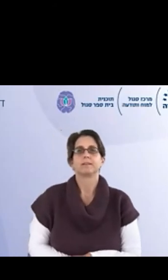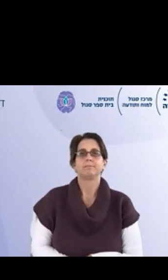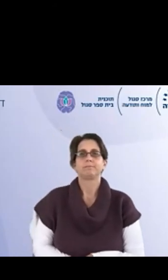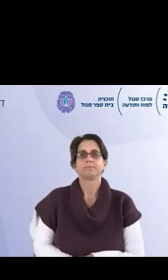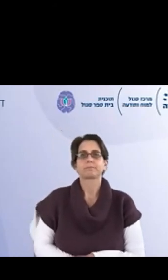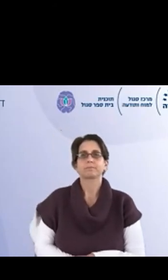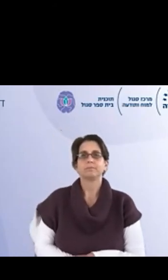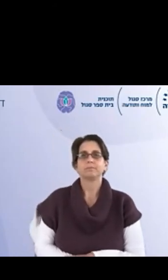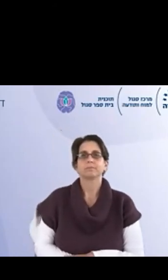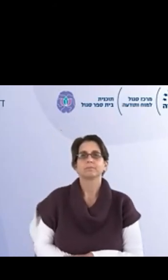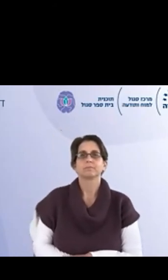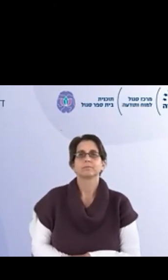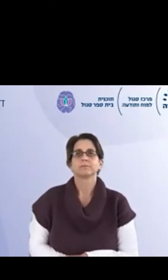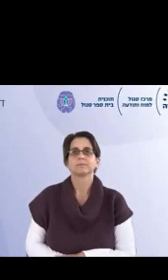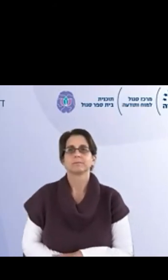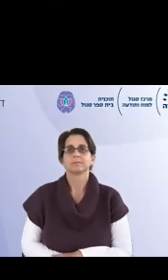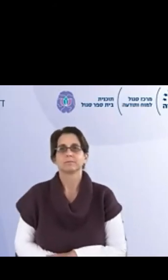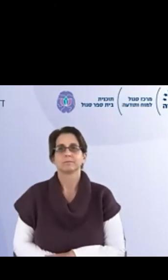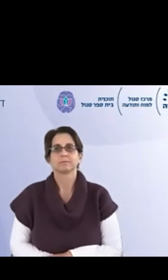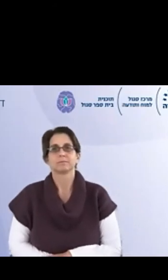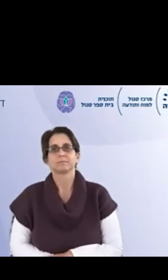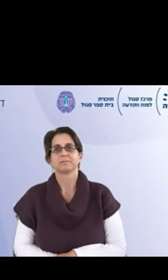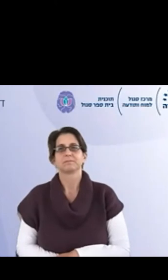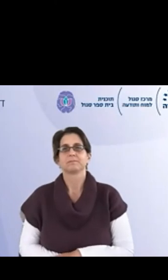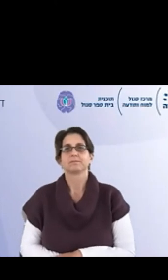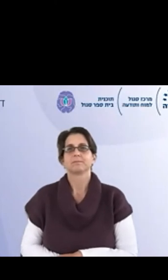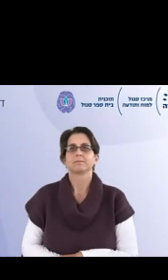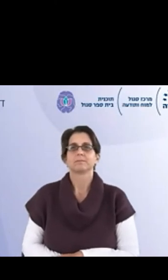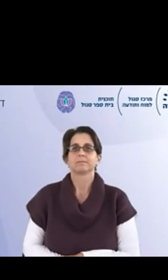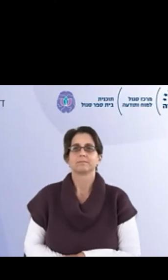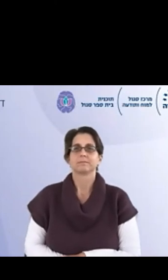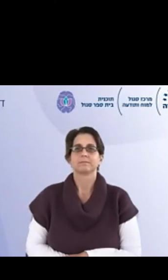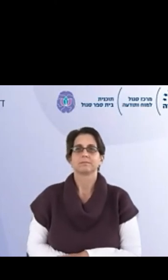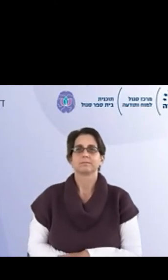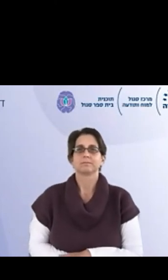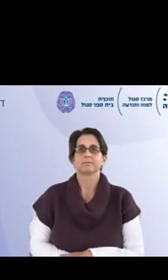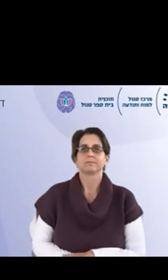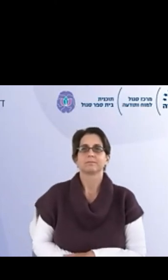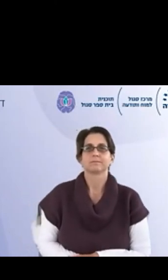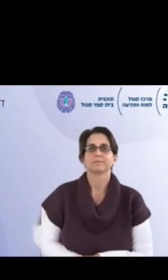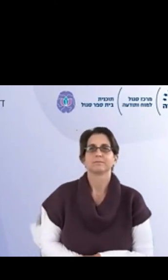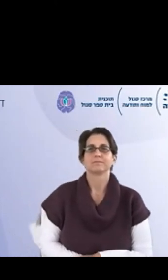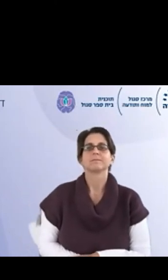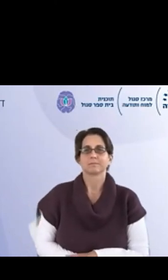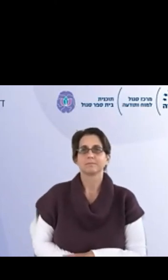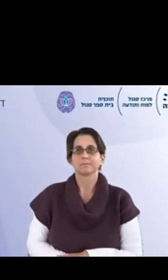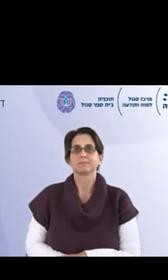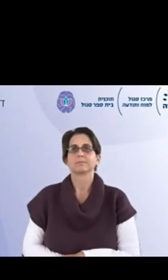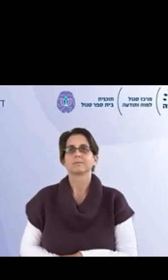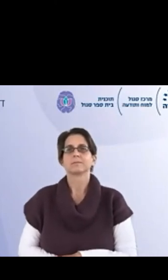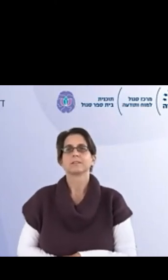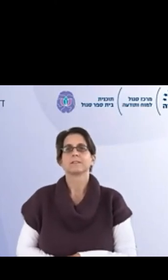אני ידעתי שאני רוצה, אבל היה לי ברור שאם רק אני ארצה, אז אין סיכוי שזה יקרה,